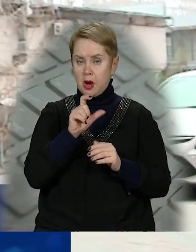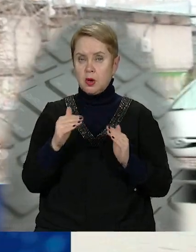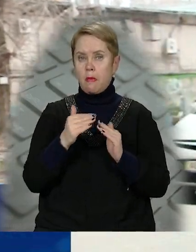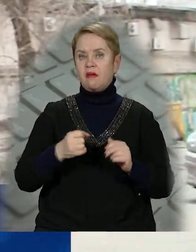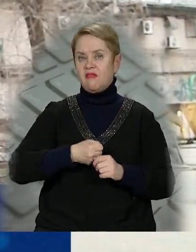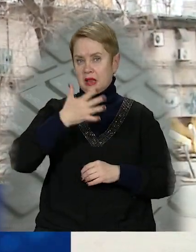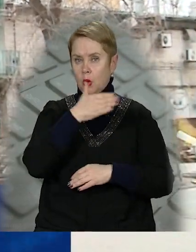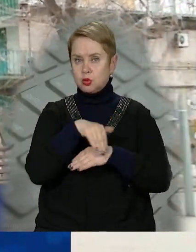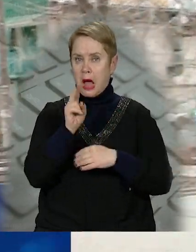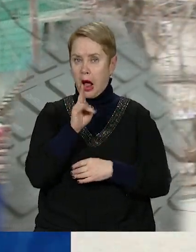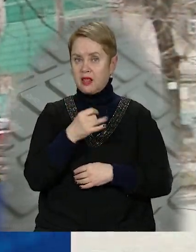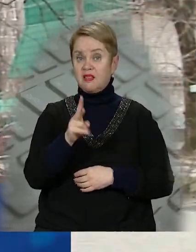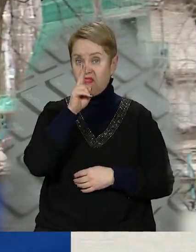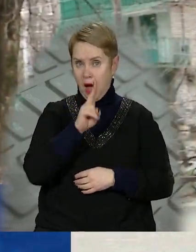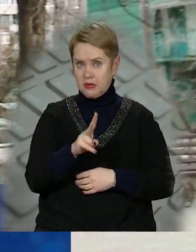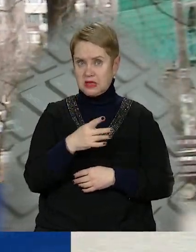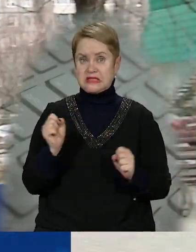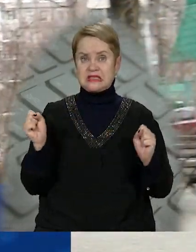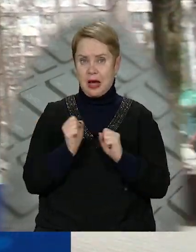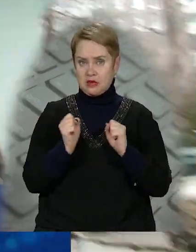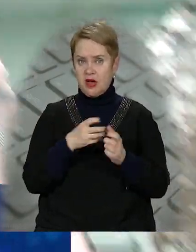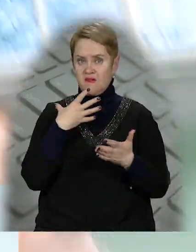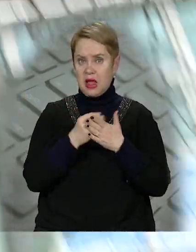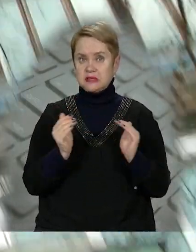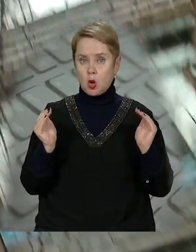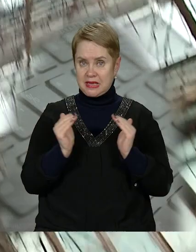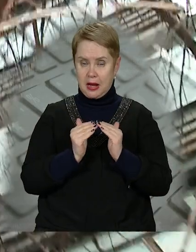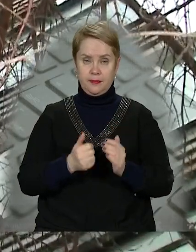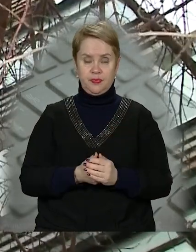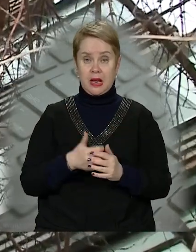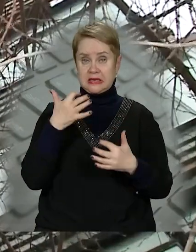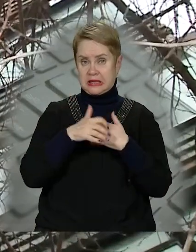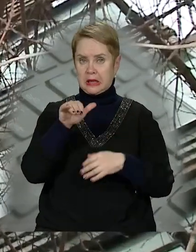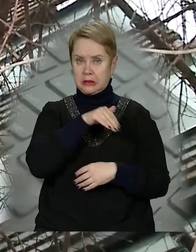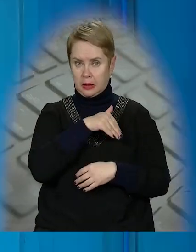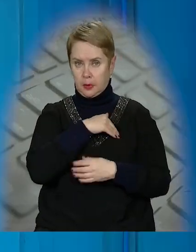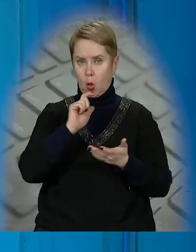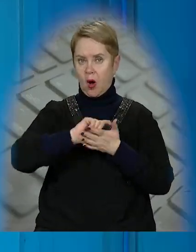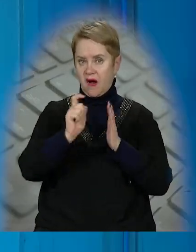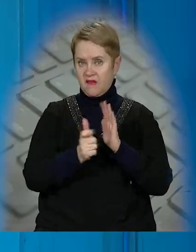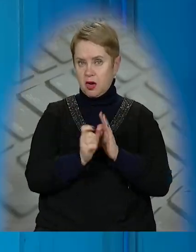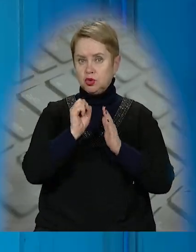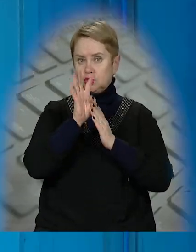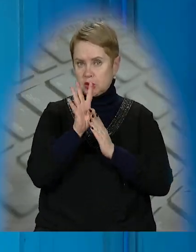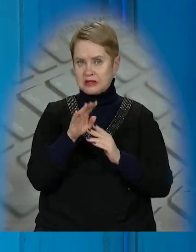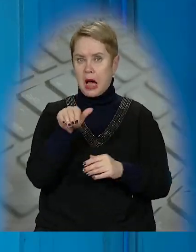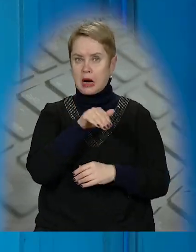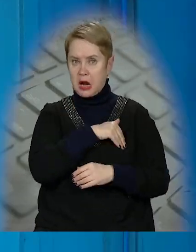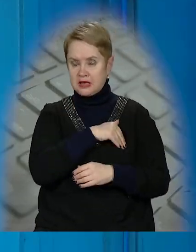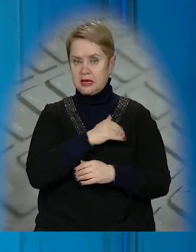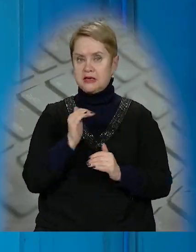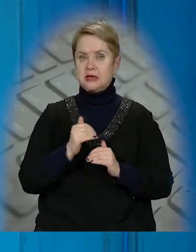Мешканці багатоповерхівки на Калиновій вже два місяці замерзають у власних оселях. Середня температура у квартирах 14